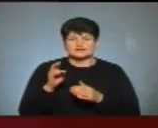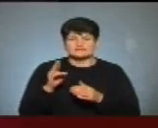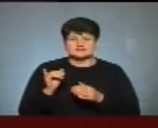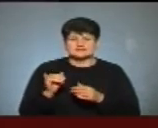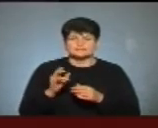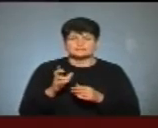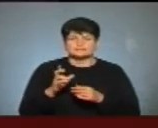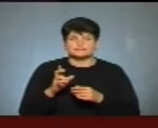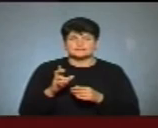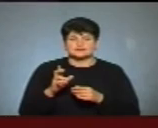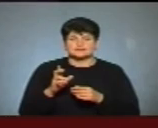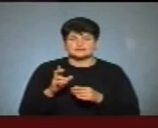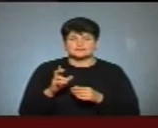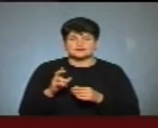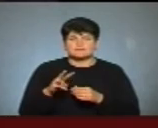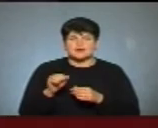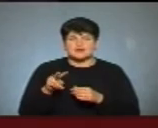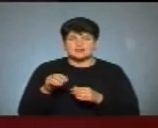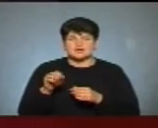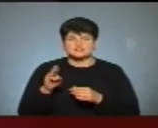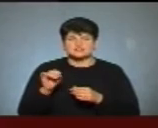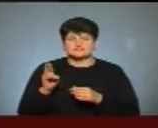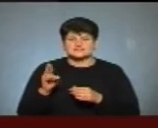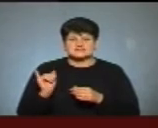назви? Курівці, Малачівці,